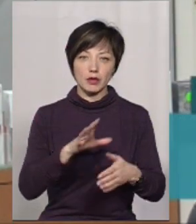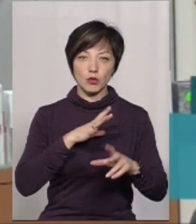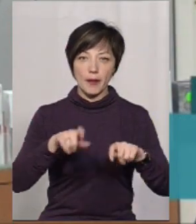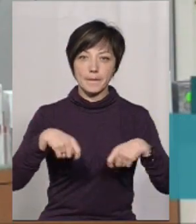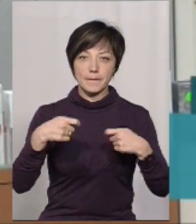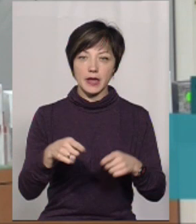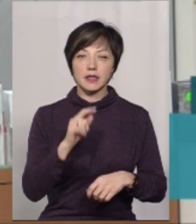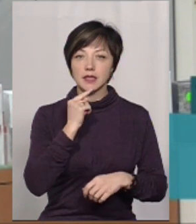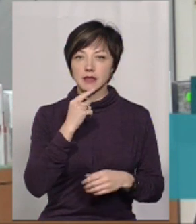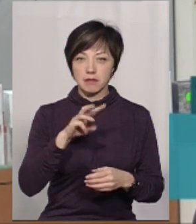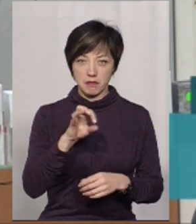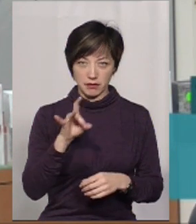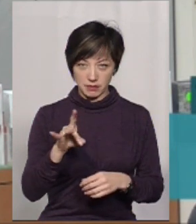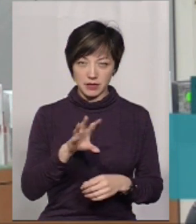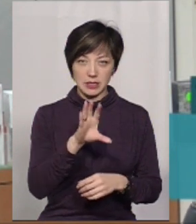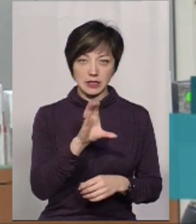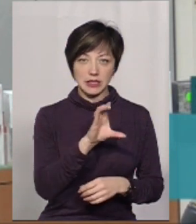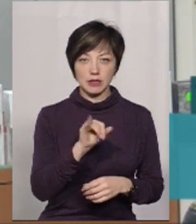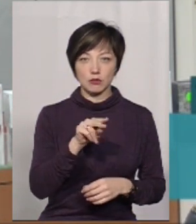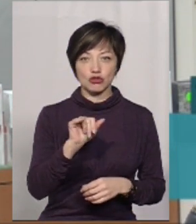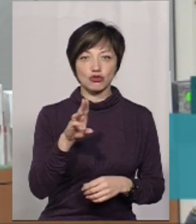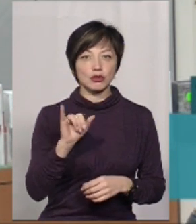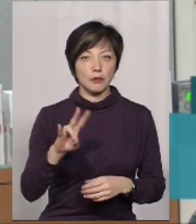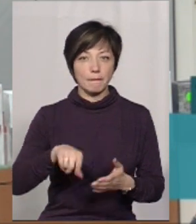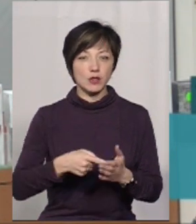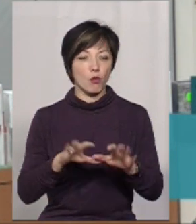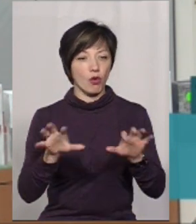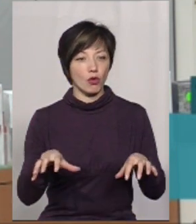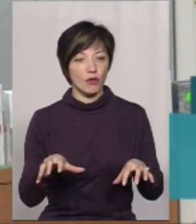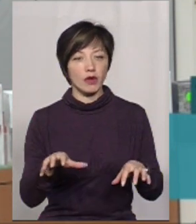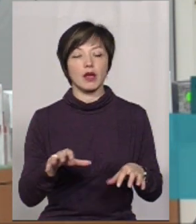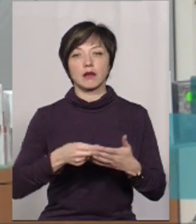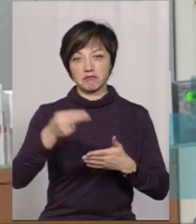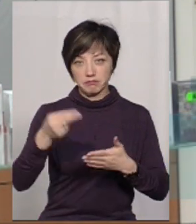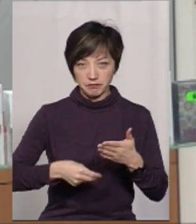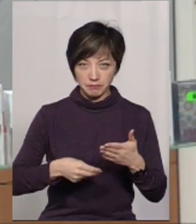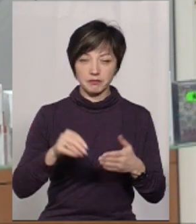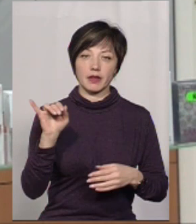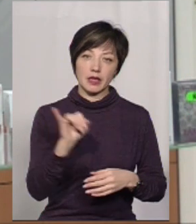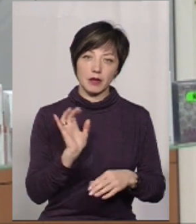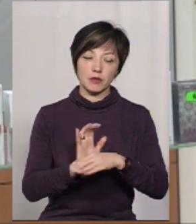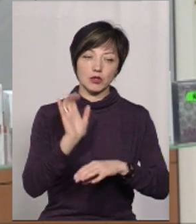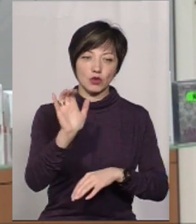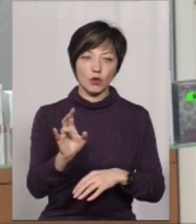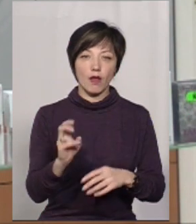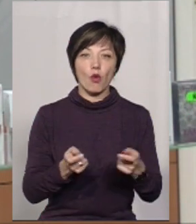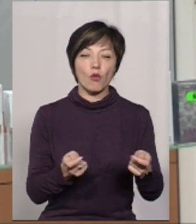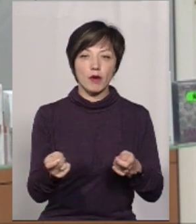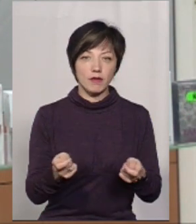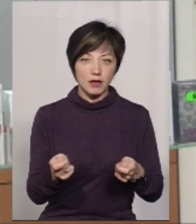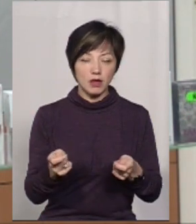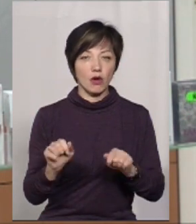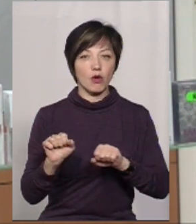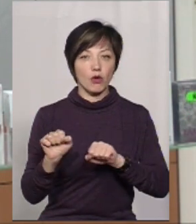Семчишину, міському голові. Він резолюцію наложив і пішло на управління,